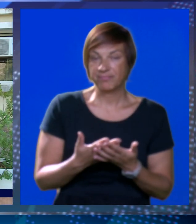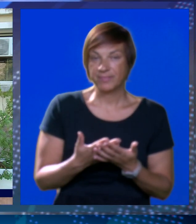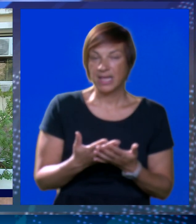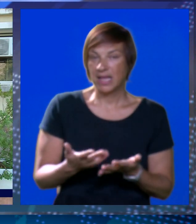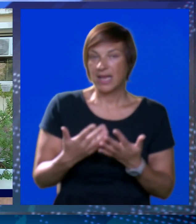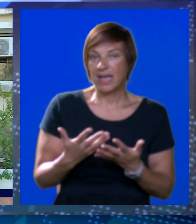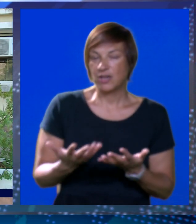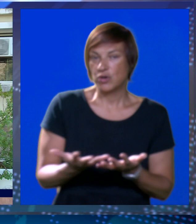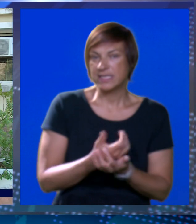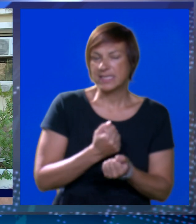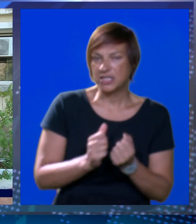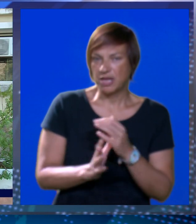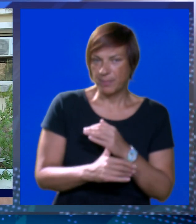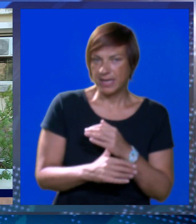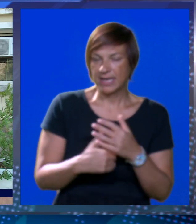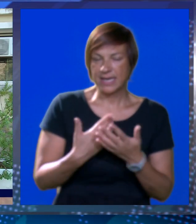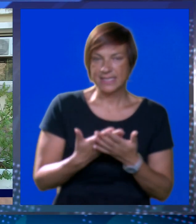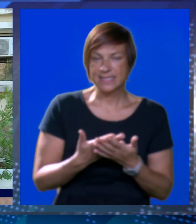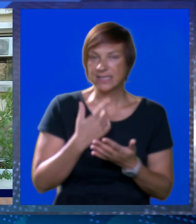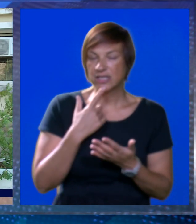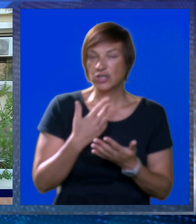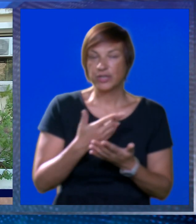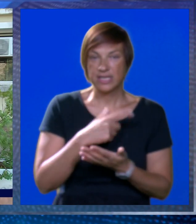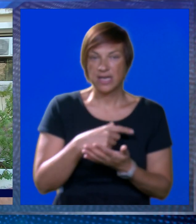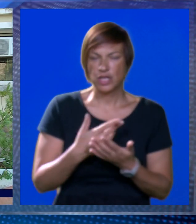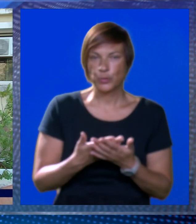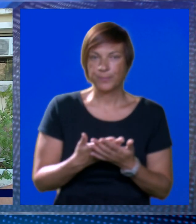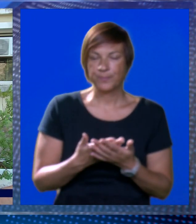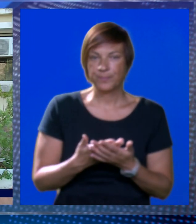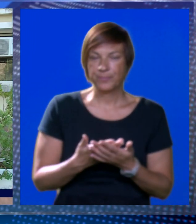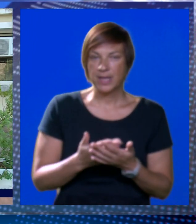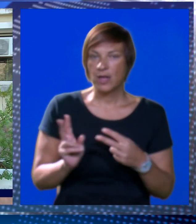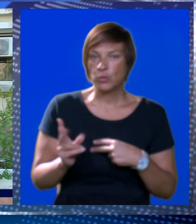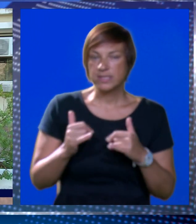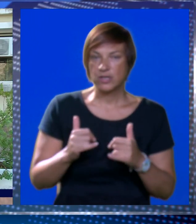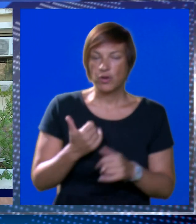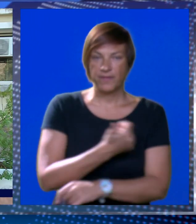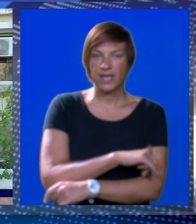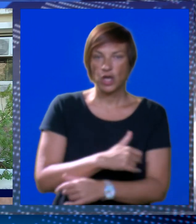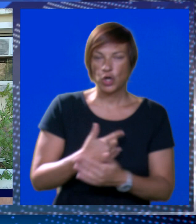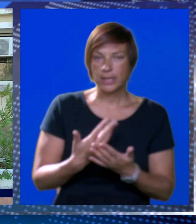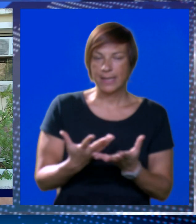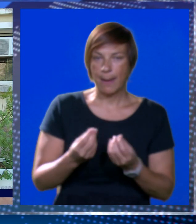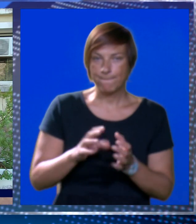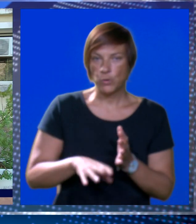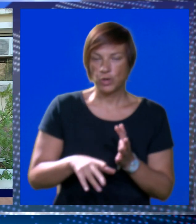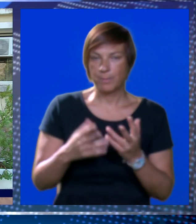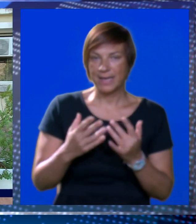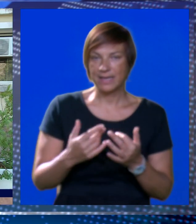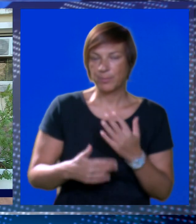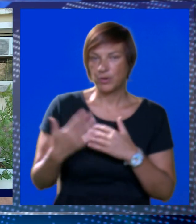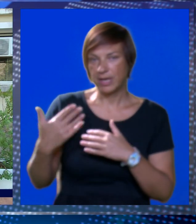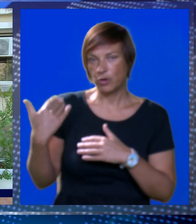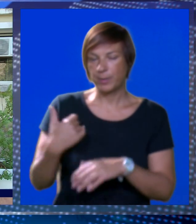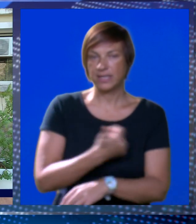zgodno za džepne osobe koje se bave džepnim krađama. Međutim, evo, u istinu ove godine puno manji